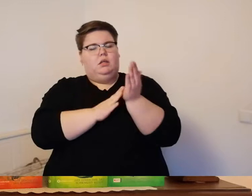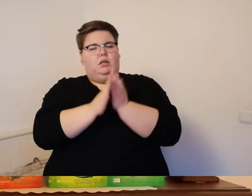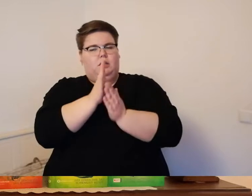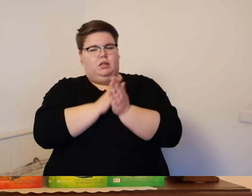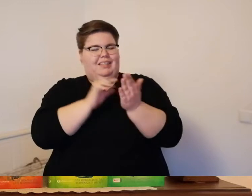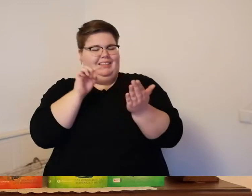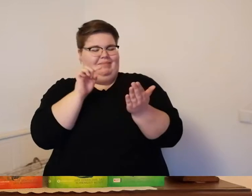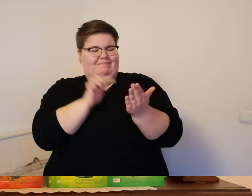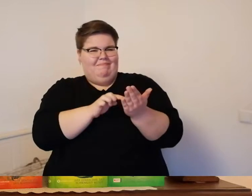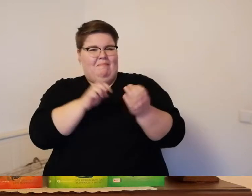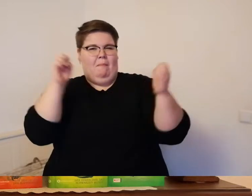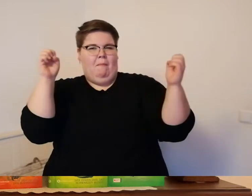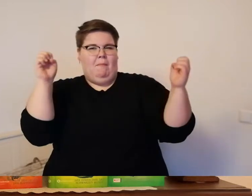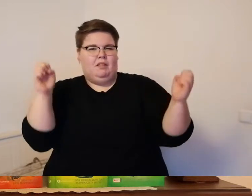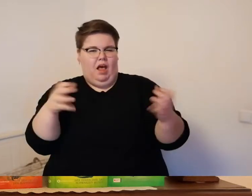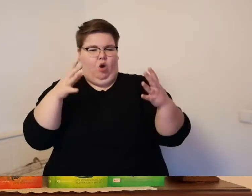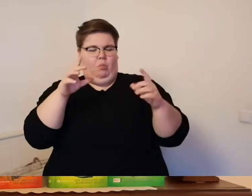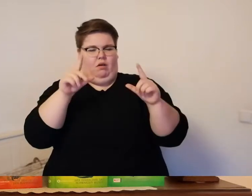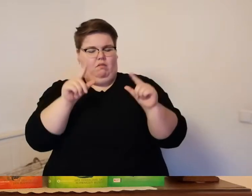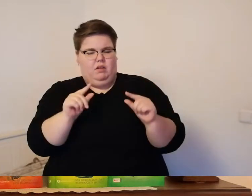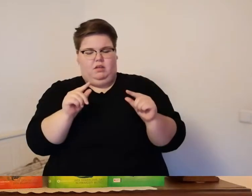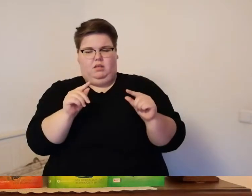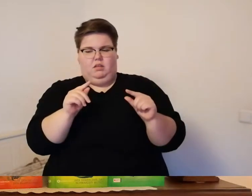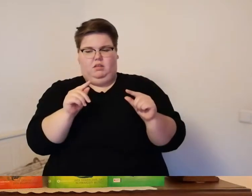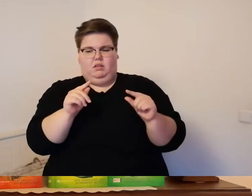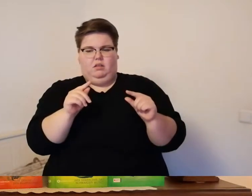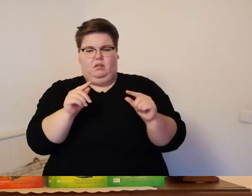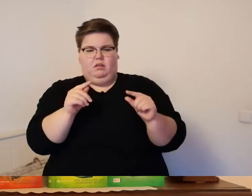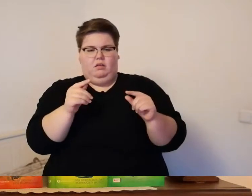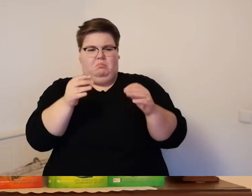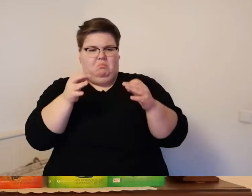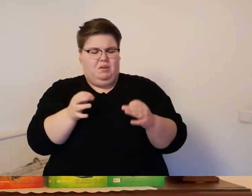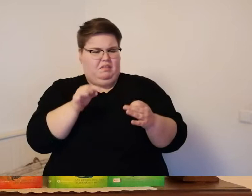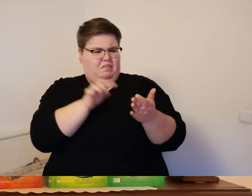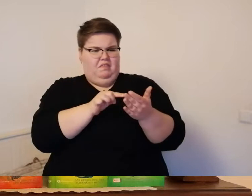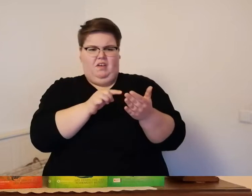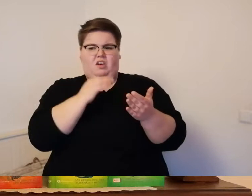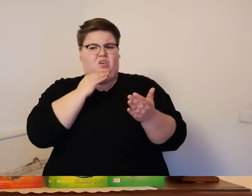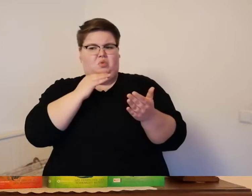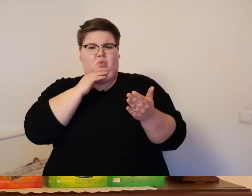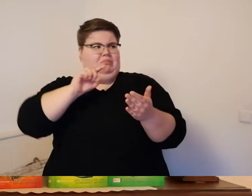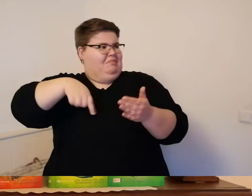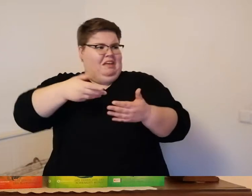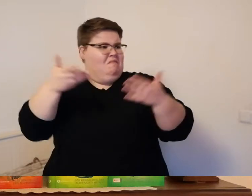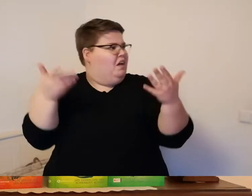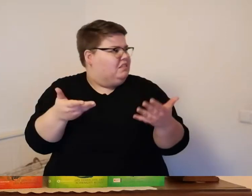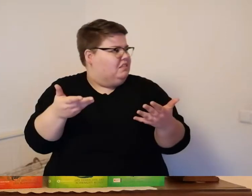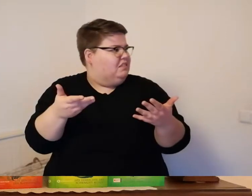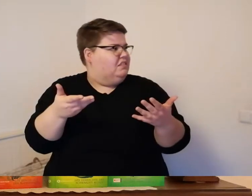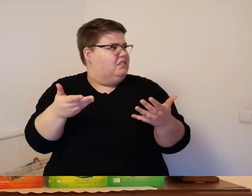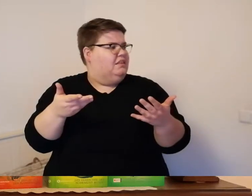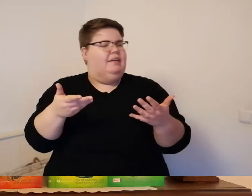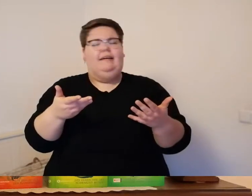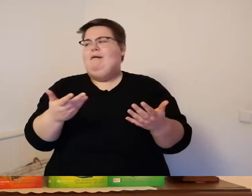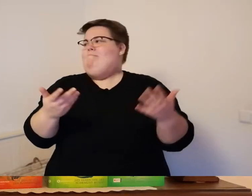amuletts eingeschränkt sind was wenn der zauber nicht reicht wir haben gar keine andere wahl entgegnete bengt